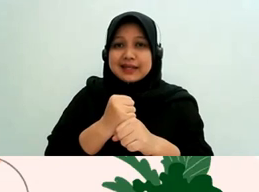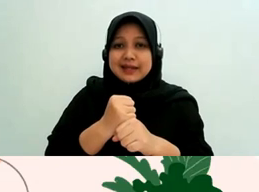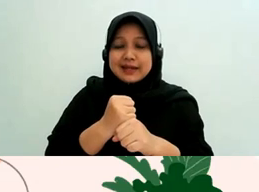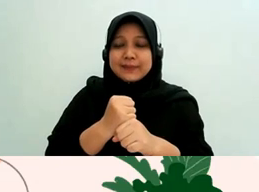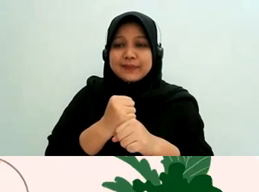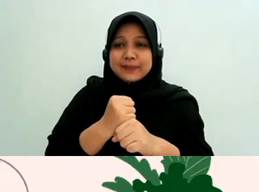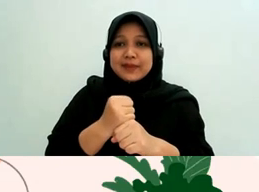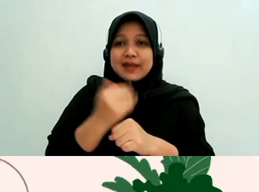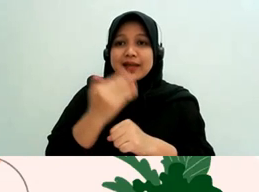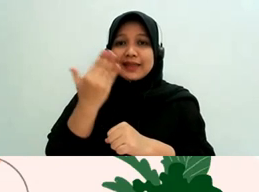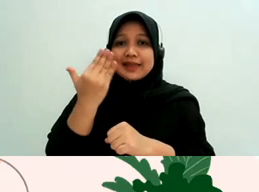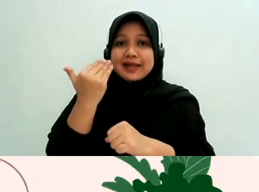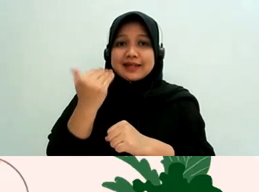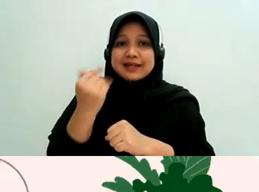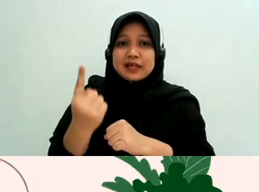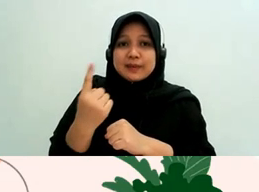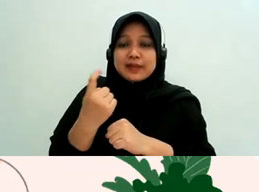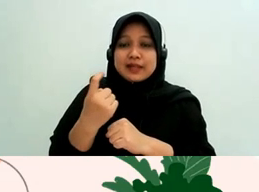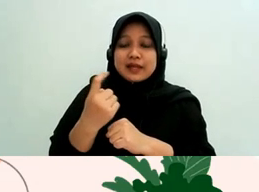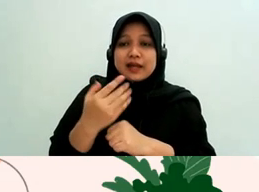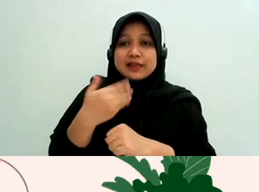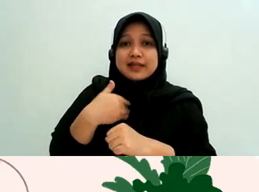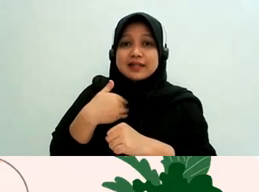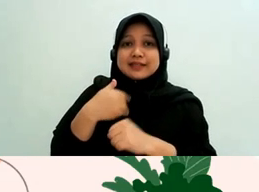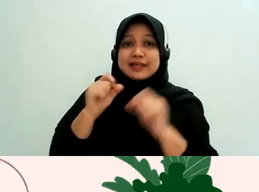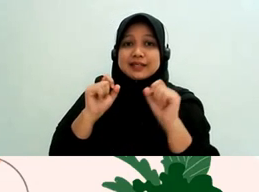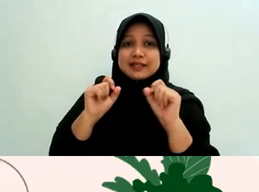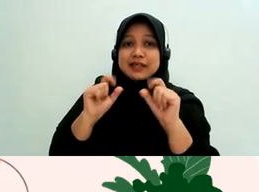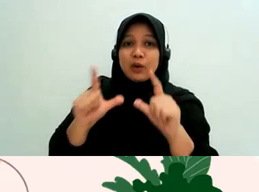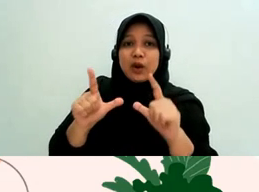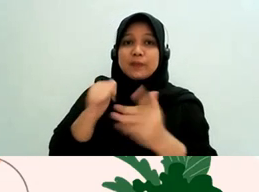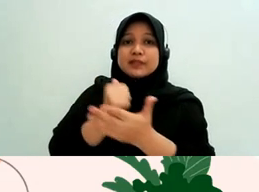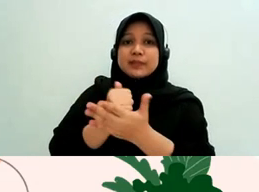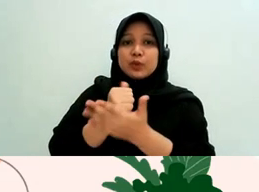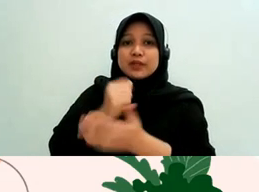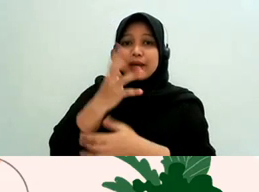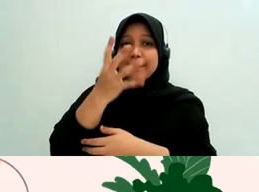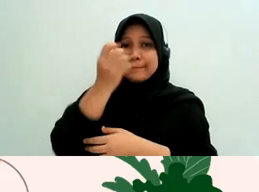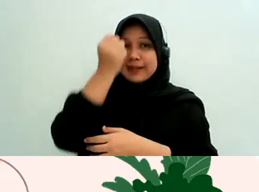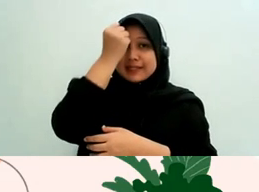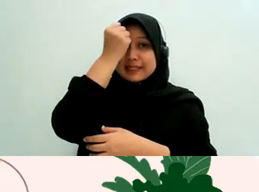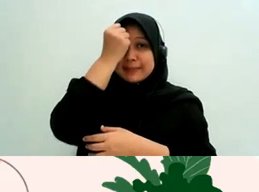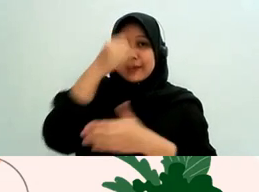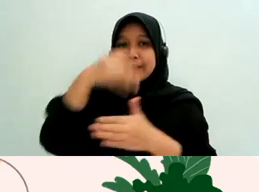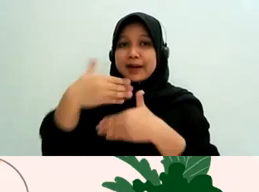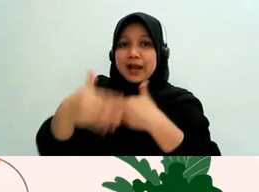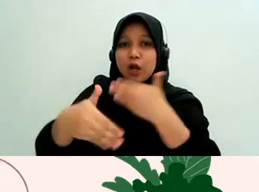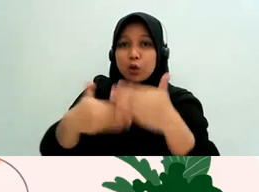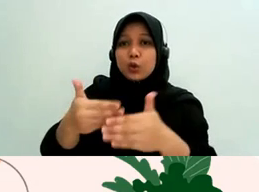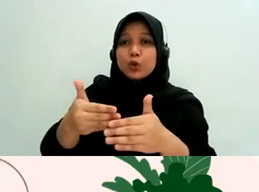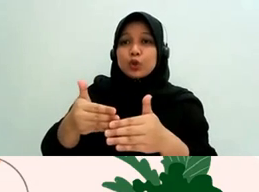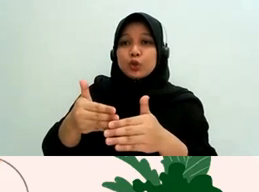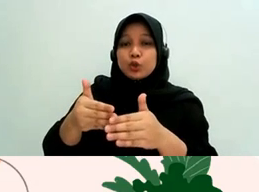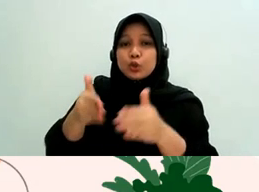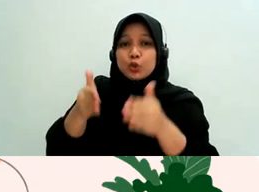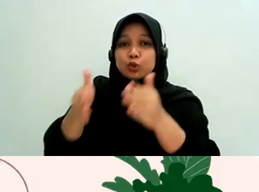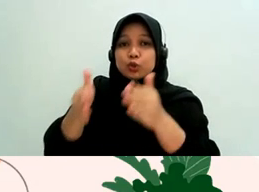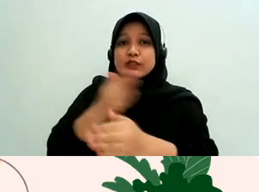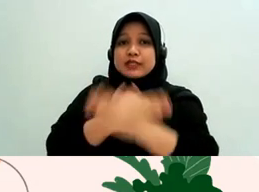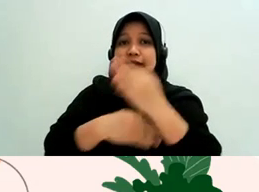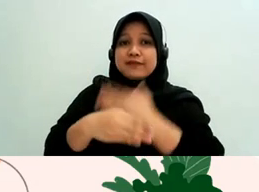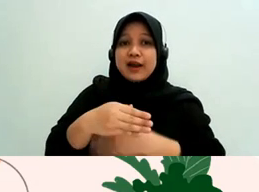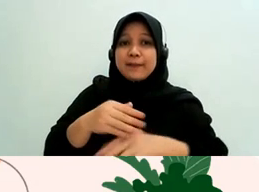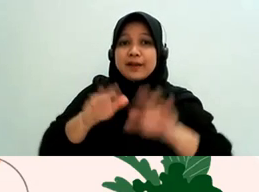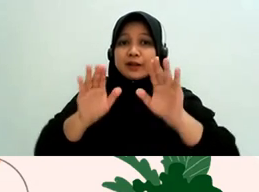ya itu kan jawaban saya tadi sebenarnya prinsip yang berlaku bukan cuma buat difabel tapi prinsip yang berlaku buat